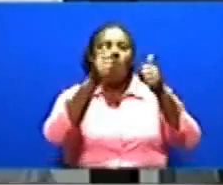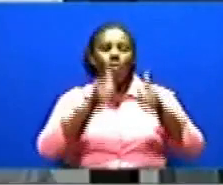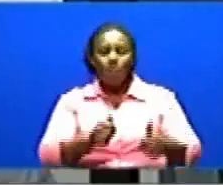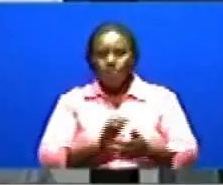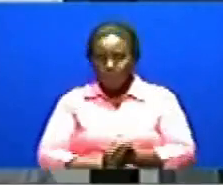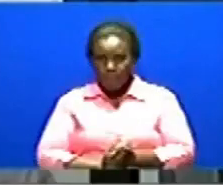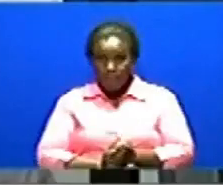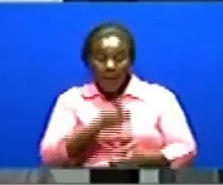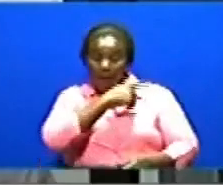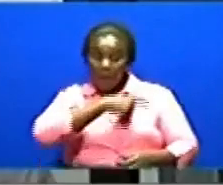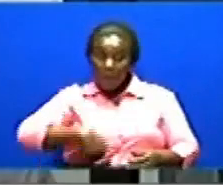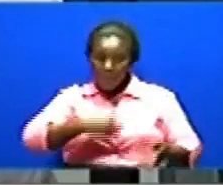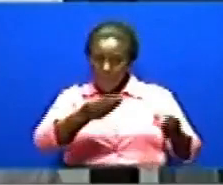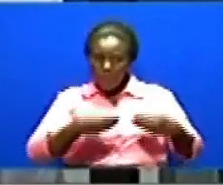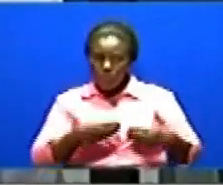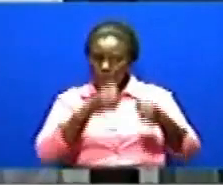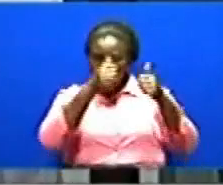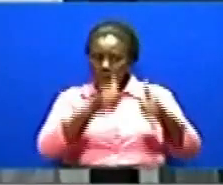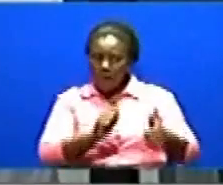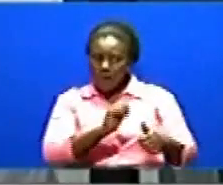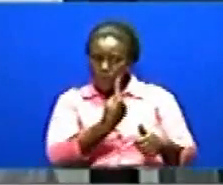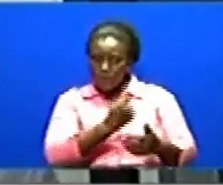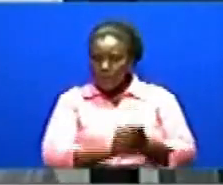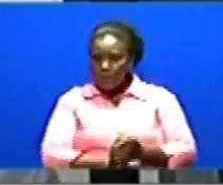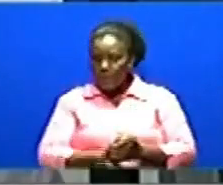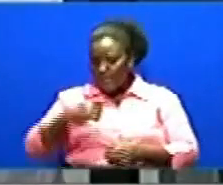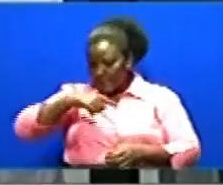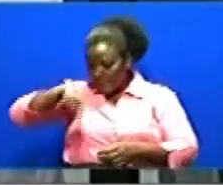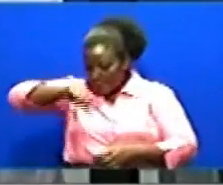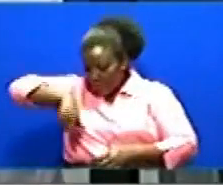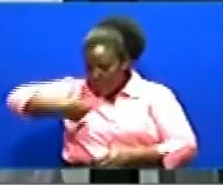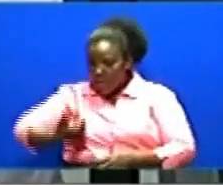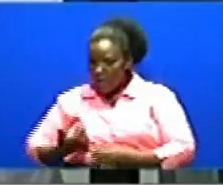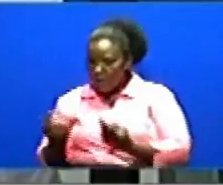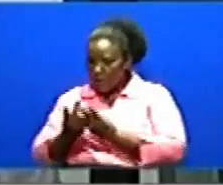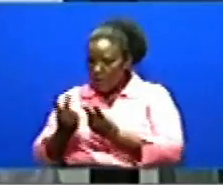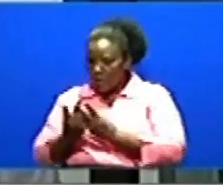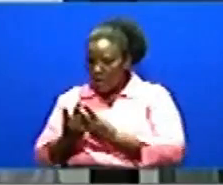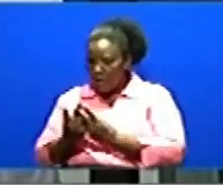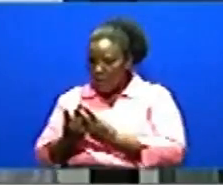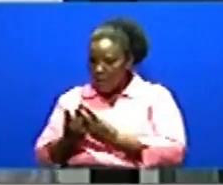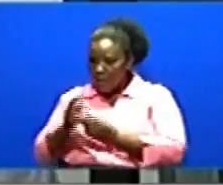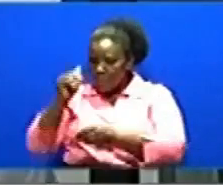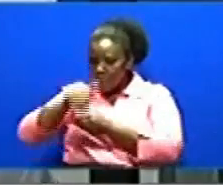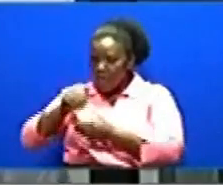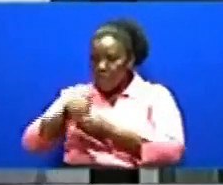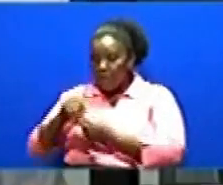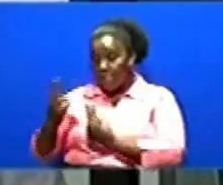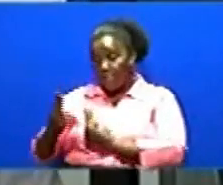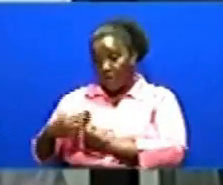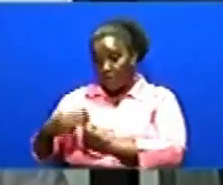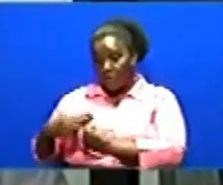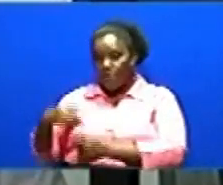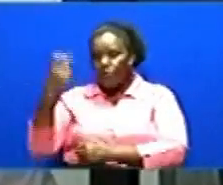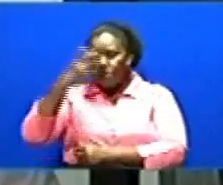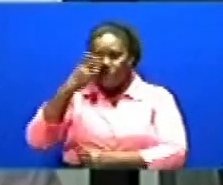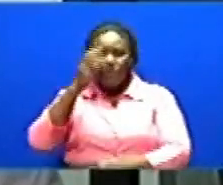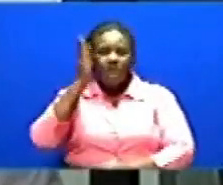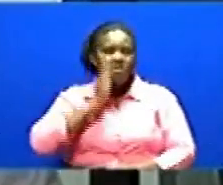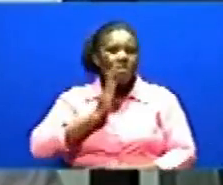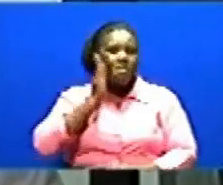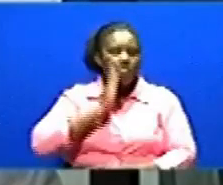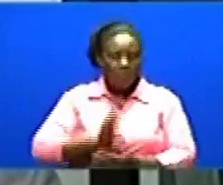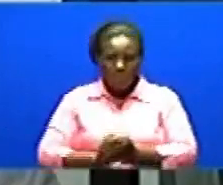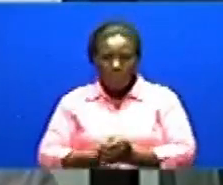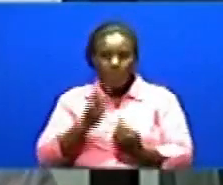mwashi mwalesi kutupa ile hadi Sisi kupitia samachetu sa madaktari Tulitafuta avijana Tulitafuta madaktari